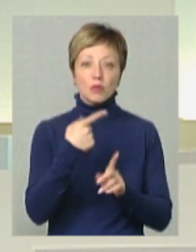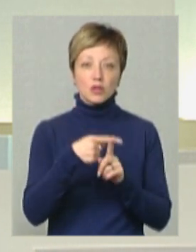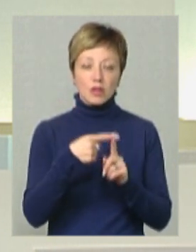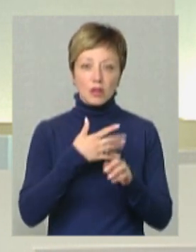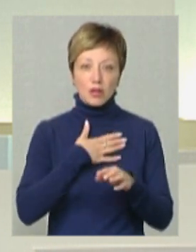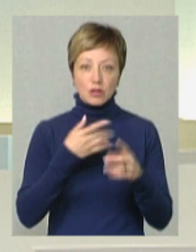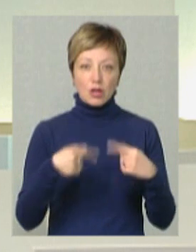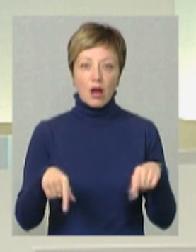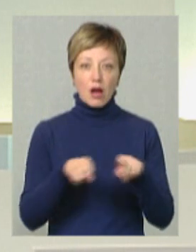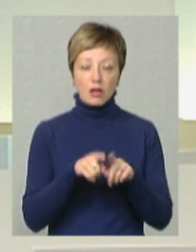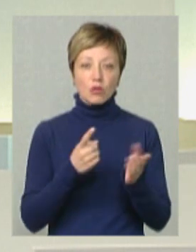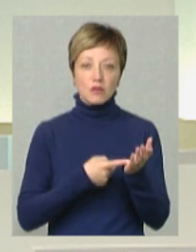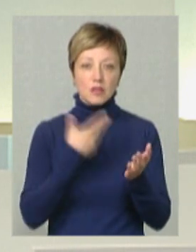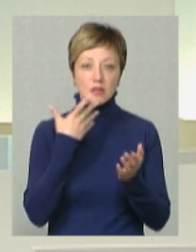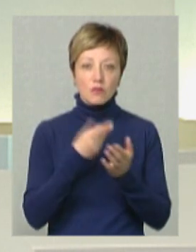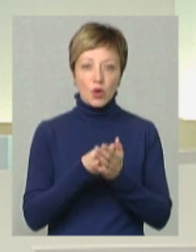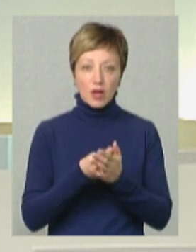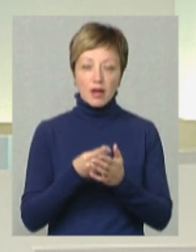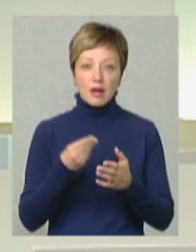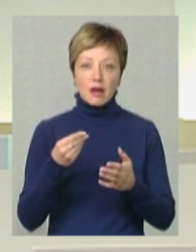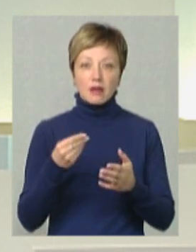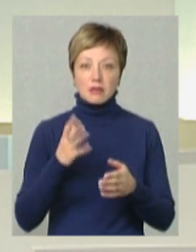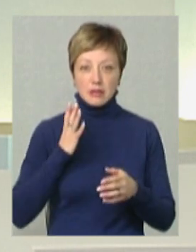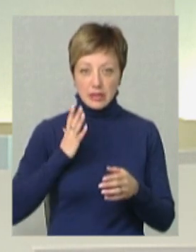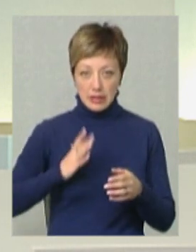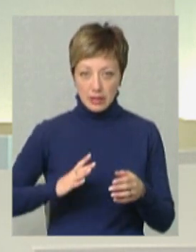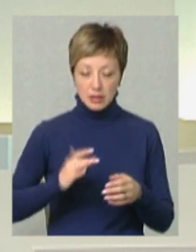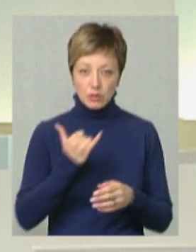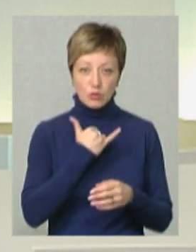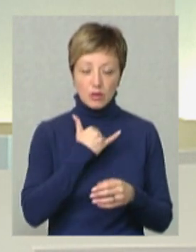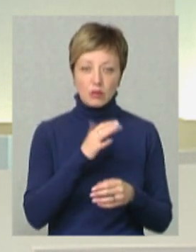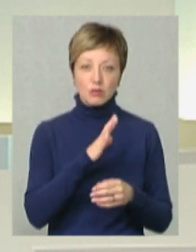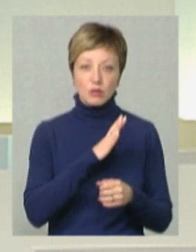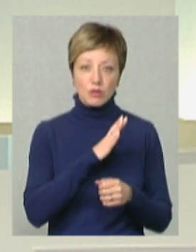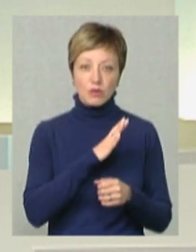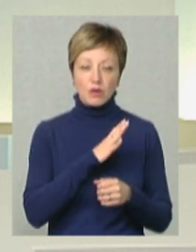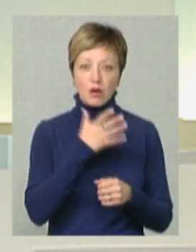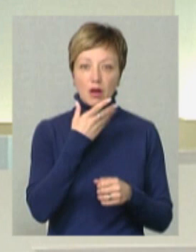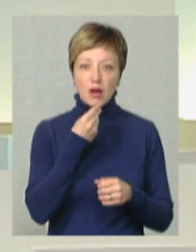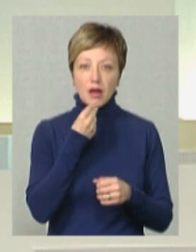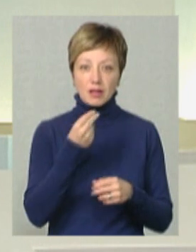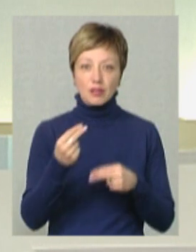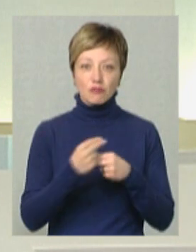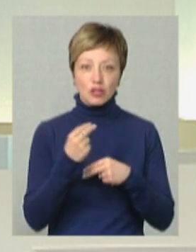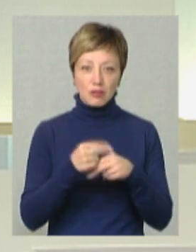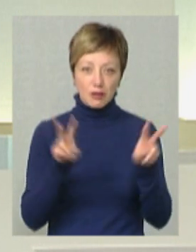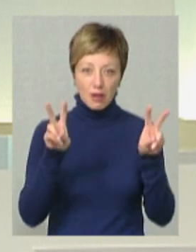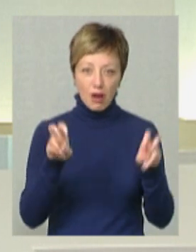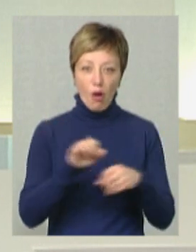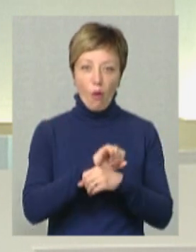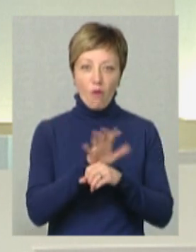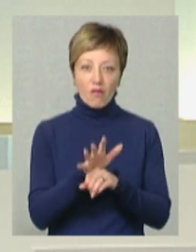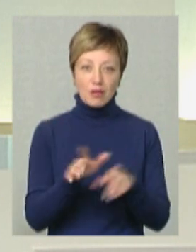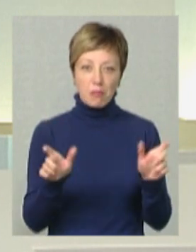-галузь довела свою стресостійкість. І в нас був, скажімо, гарний вчитель – це ковід-пандемія,